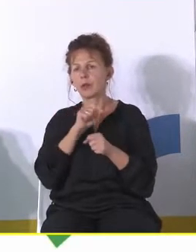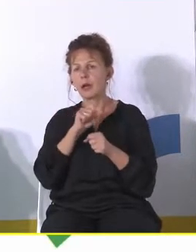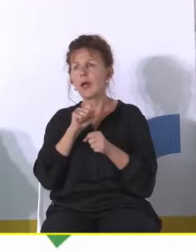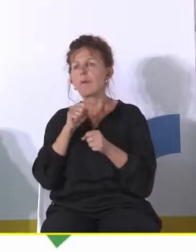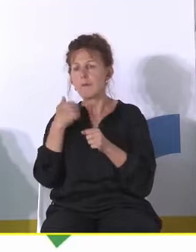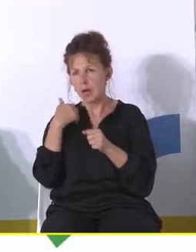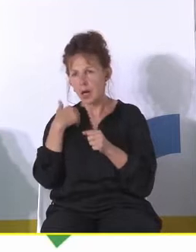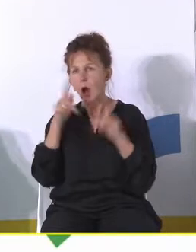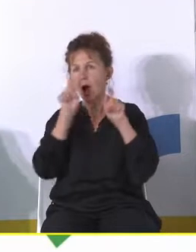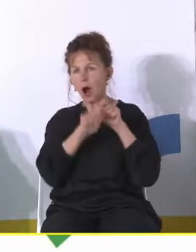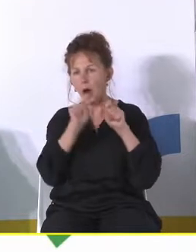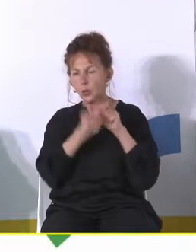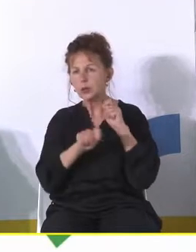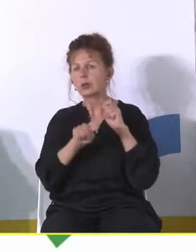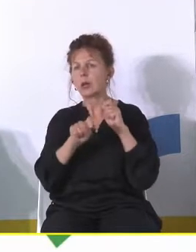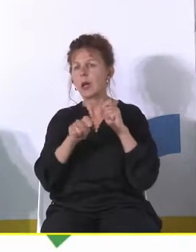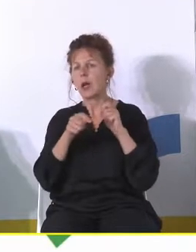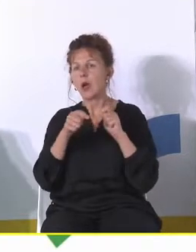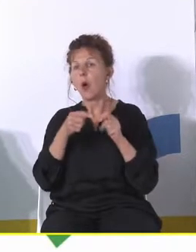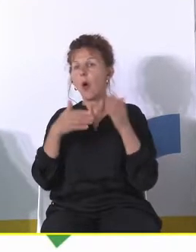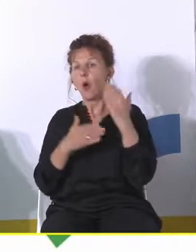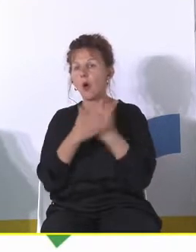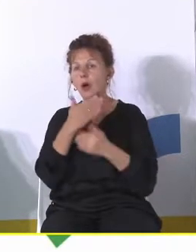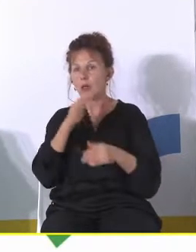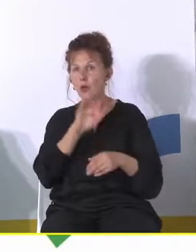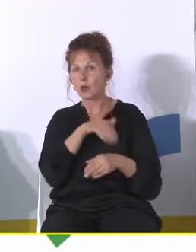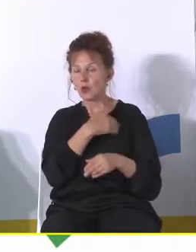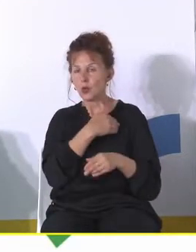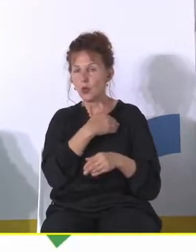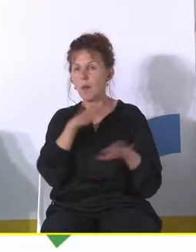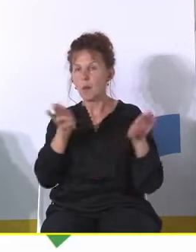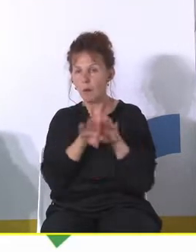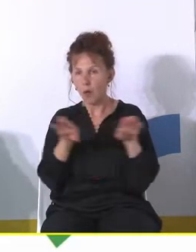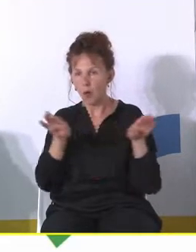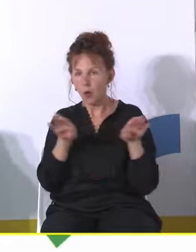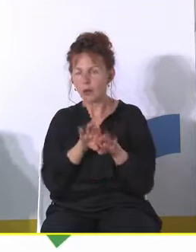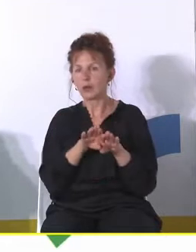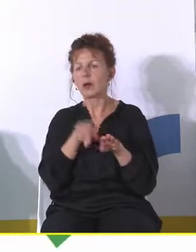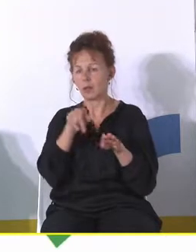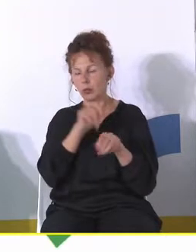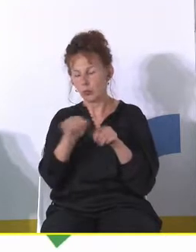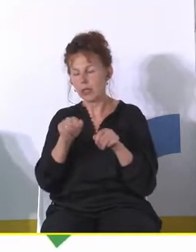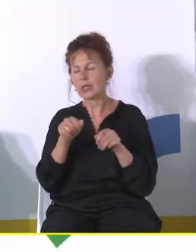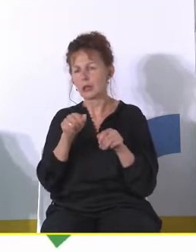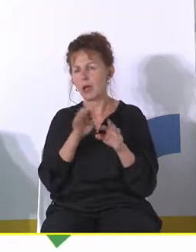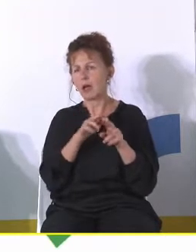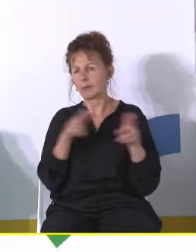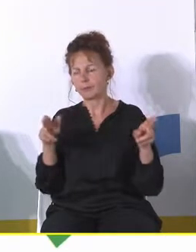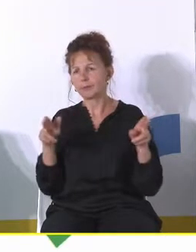przeprowadzaliśmy audyt. No i dotarliśmy do szkół podstawowych. No bo to jest w granicach kompetencji, tak.